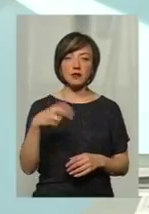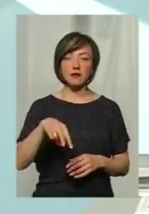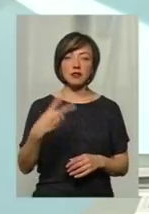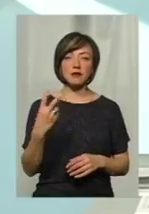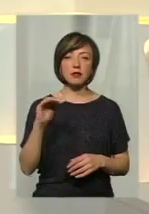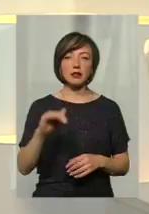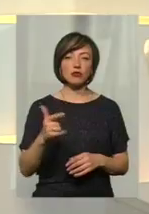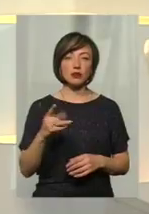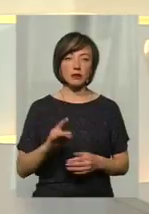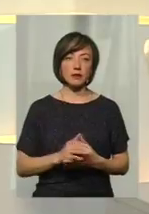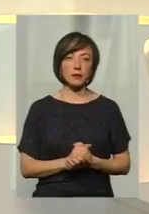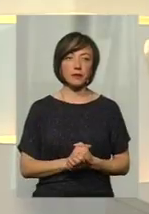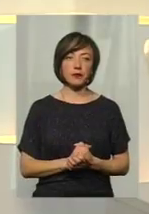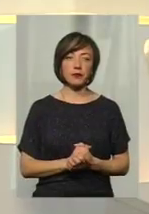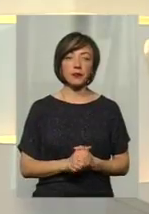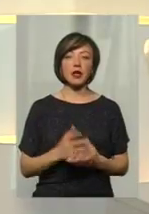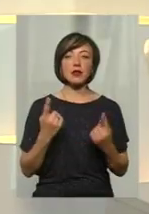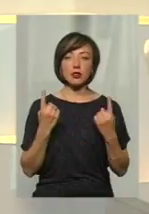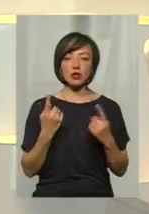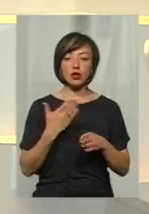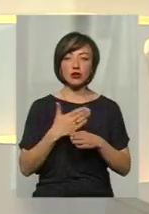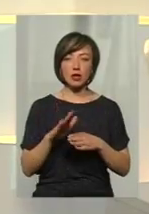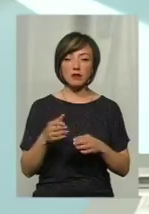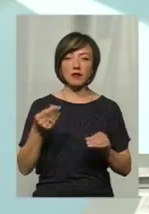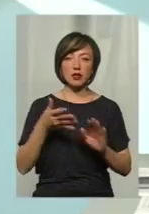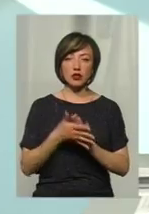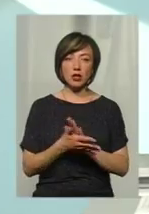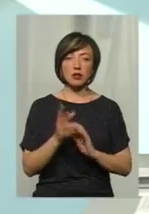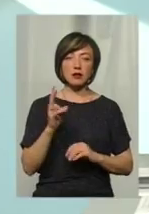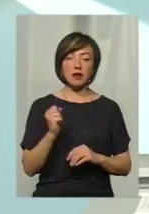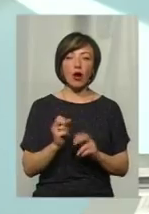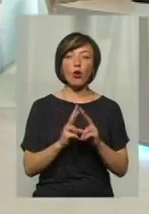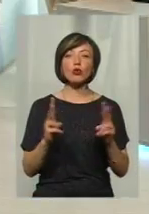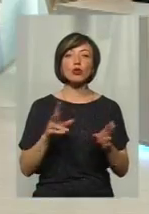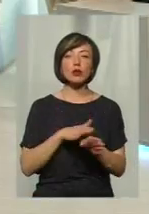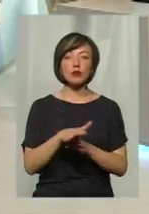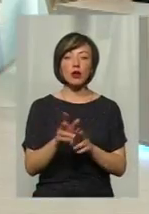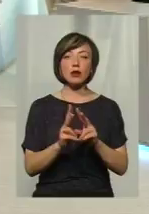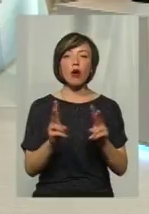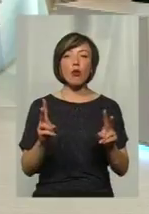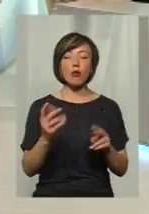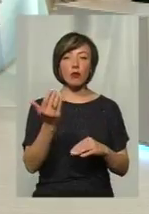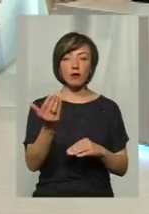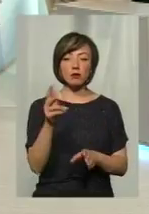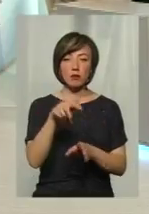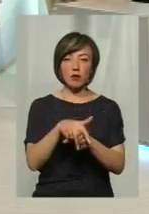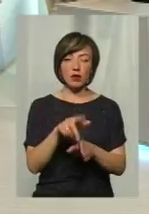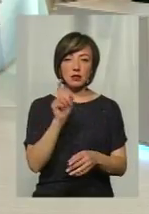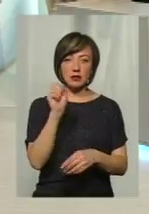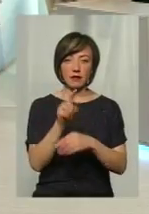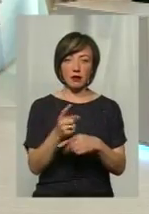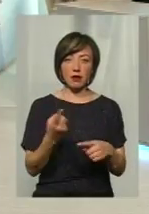тисячі гривень. Тобто, значна частка витрачається... Хто буде реалізовувати? На кого покладена